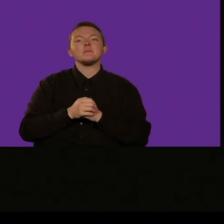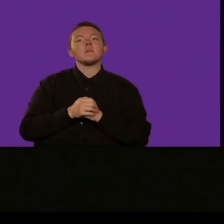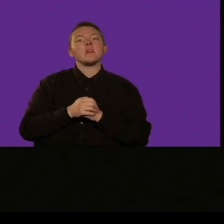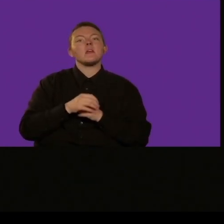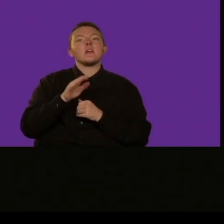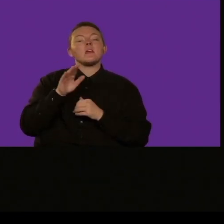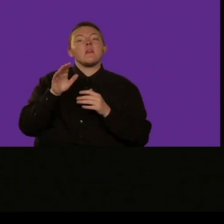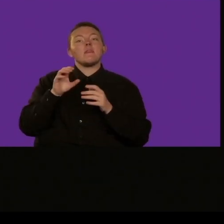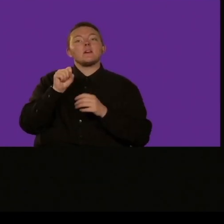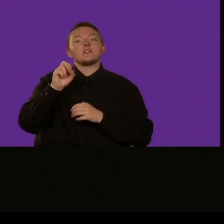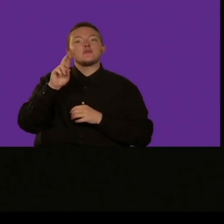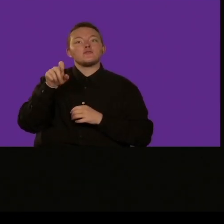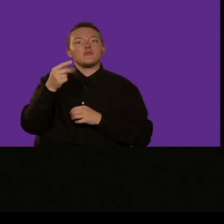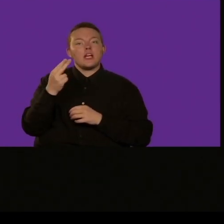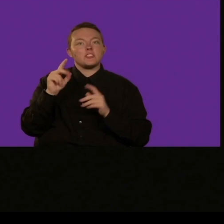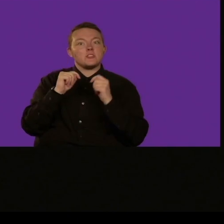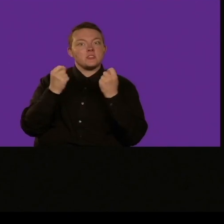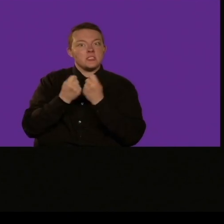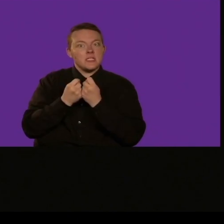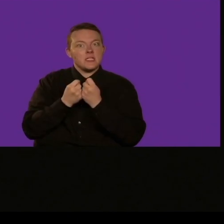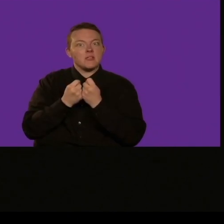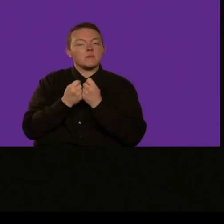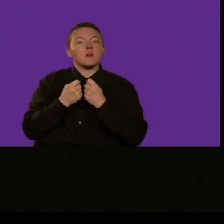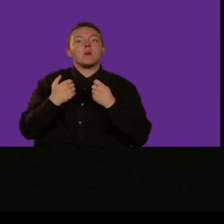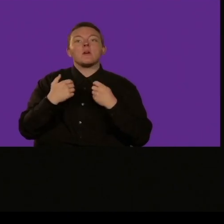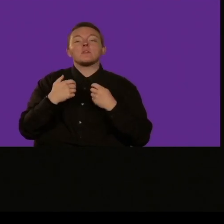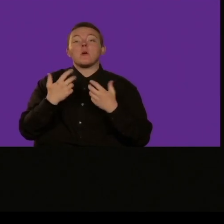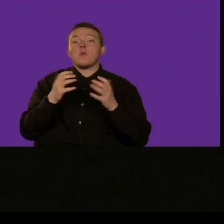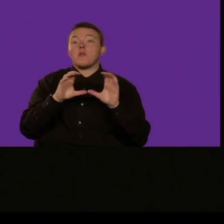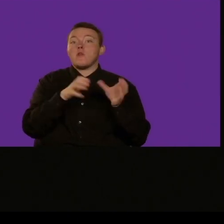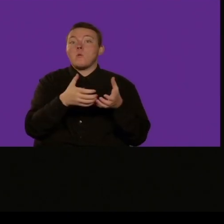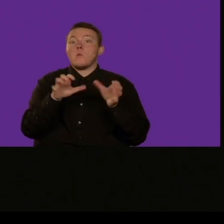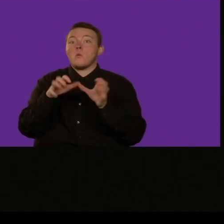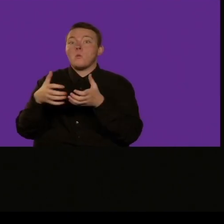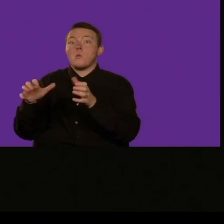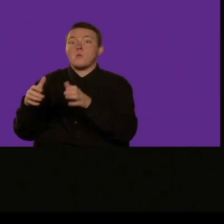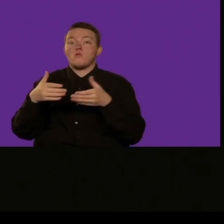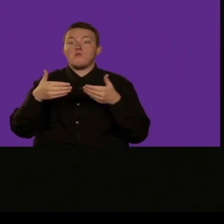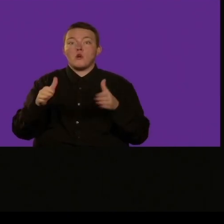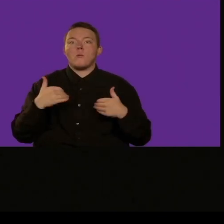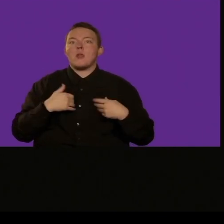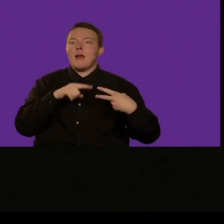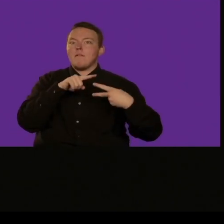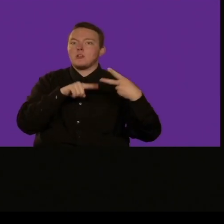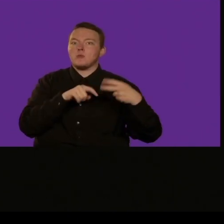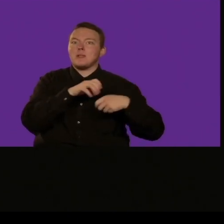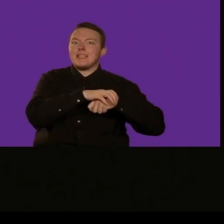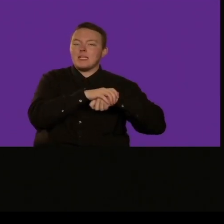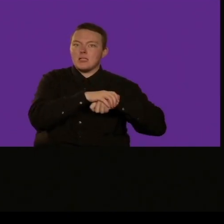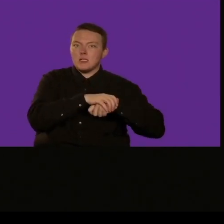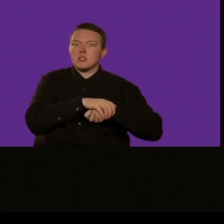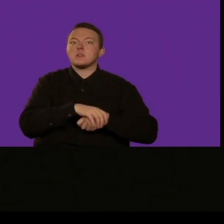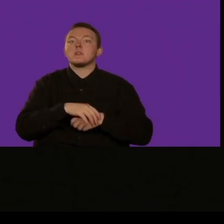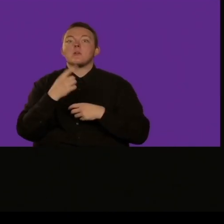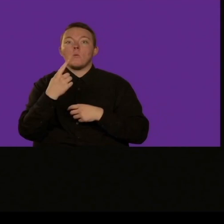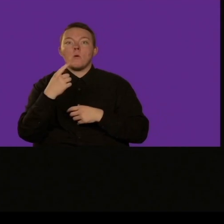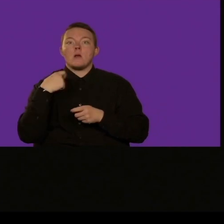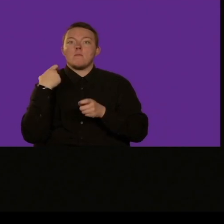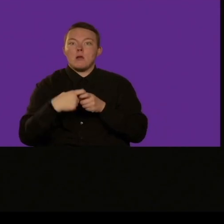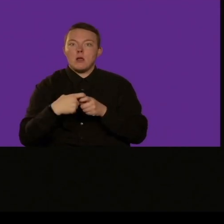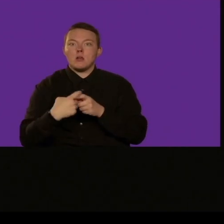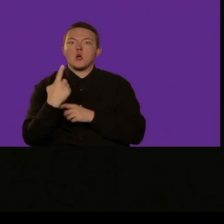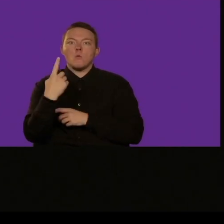comunità globale e di nuovo durante le sedute utilizzeremo la chat e condivideremo tutti